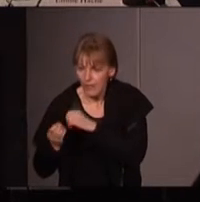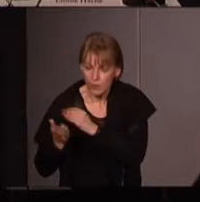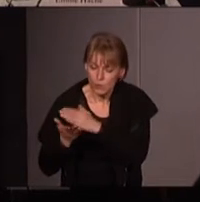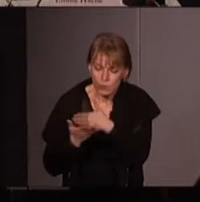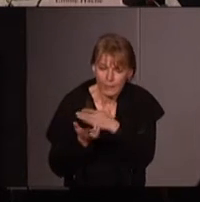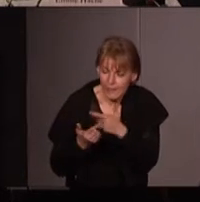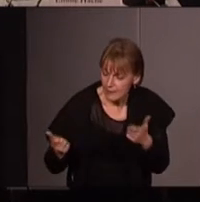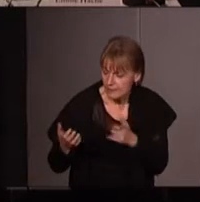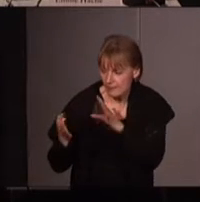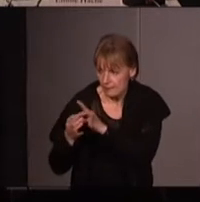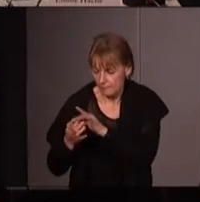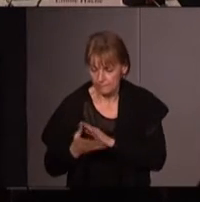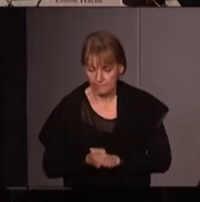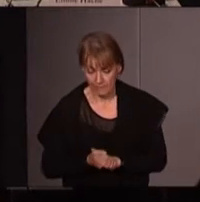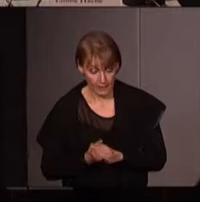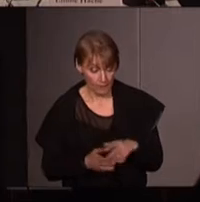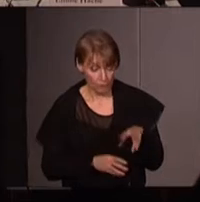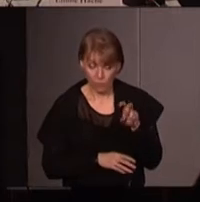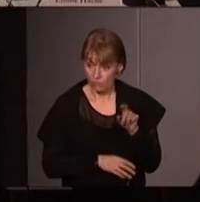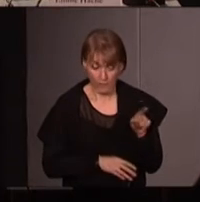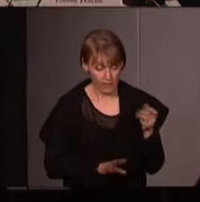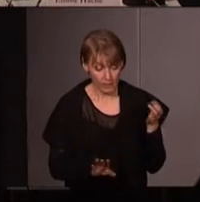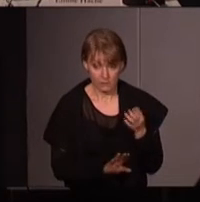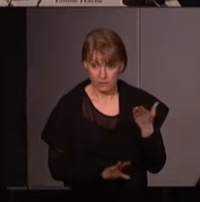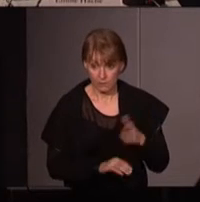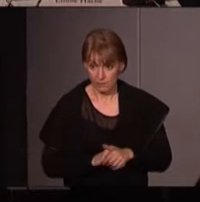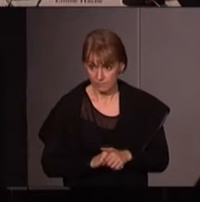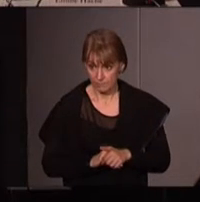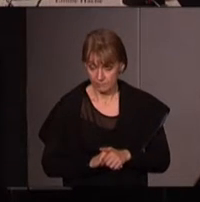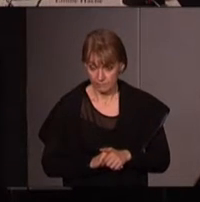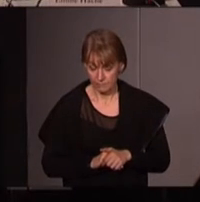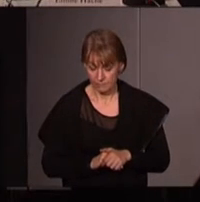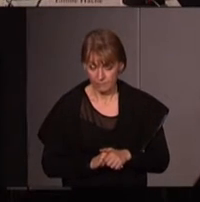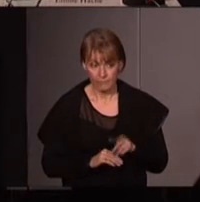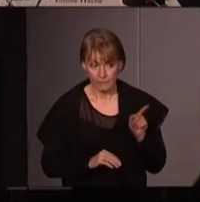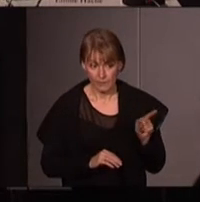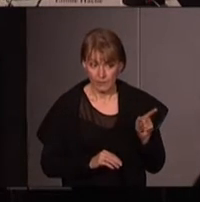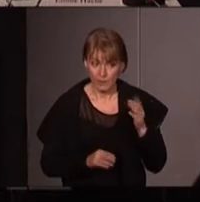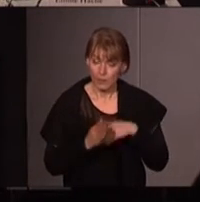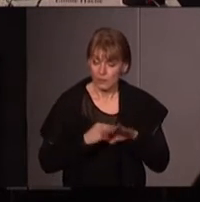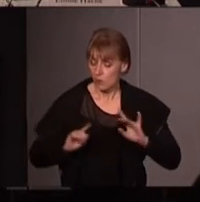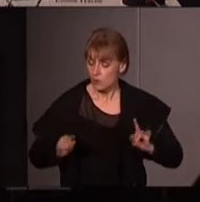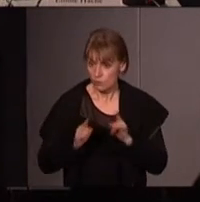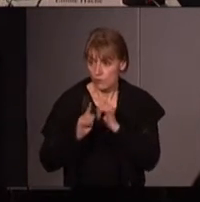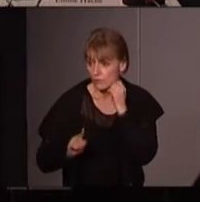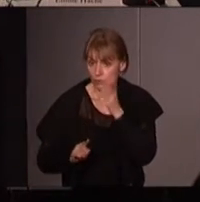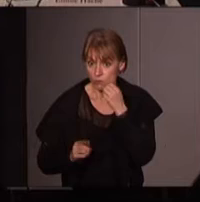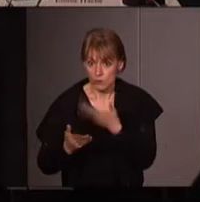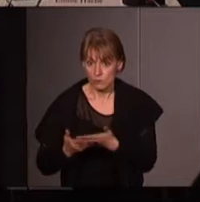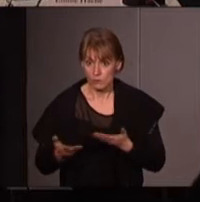et que l'écologie finalement dit-elle je cite ici Dickiro se loge dans la géographie de tous les jours